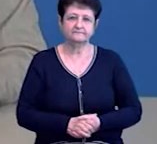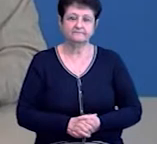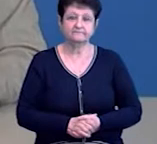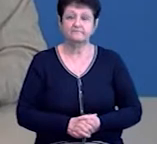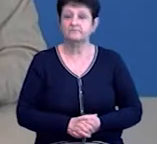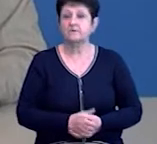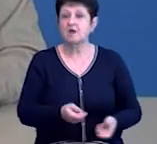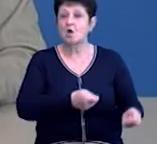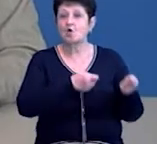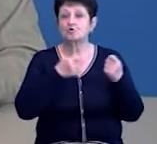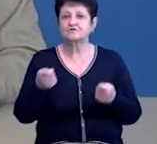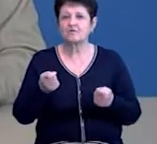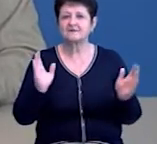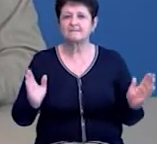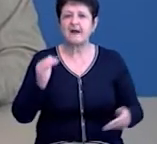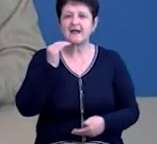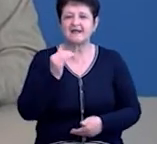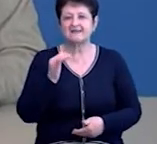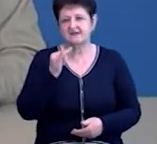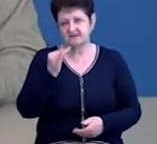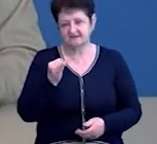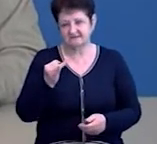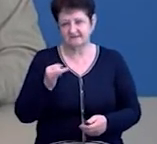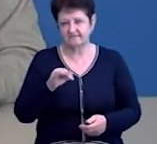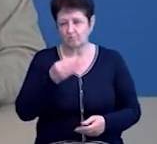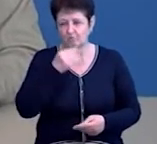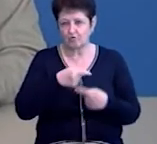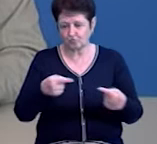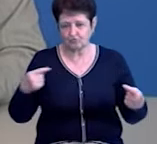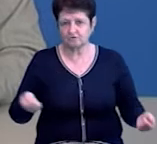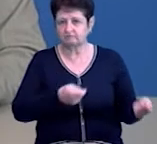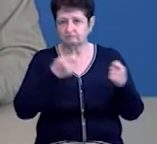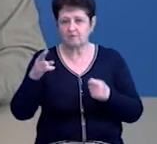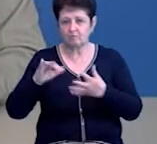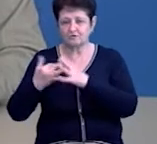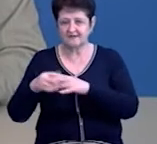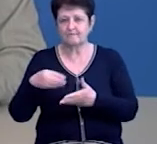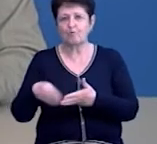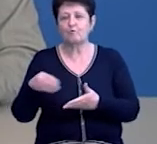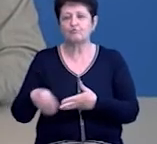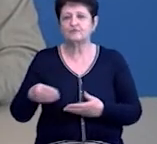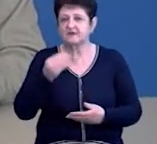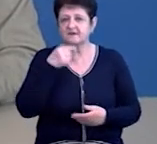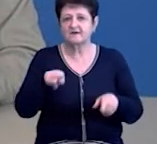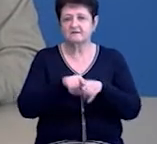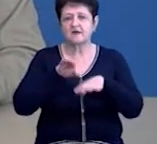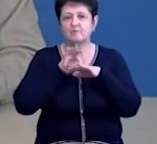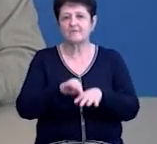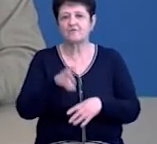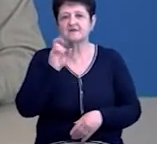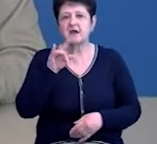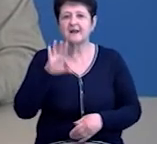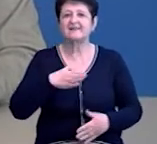Розвозить пакети з продуктами пенсіонера Мусела та купує їжу для багатьодітної родини. Так проводить карантин чернігівська